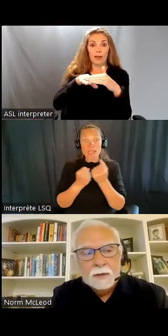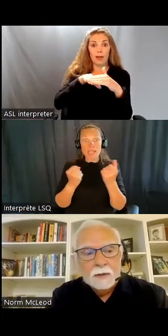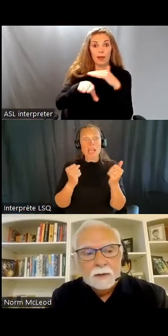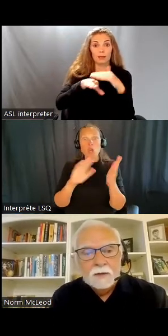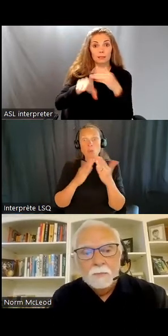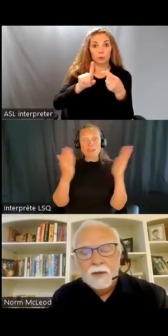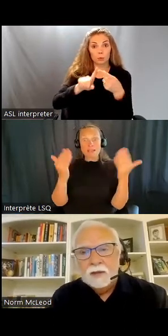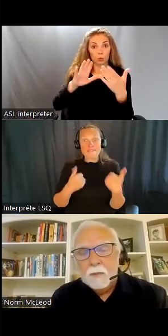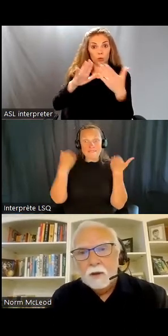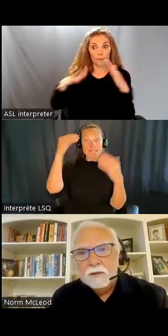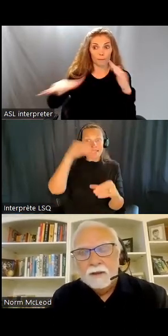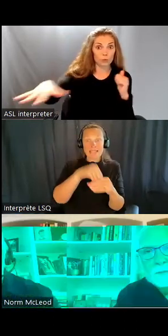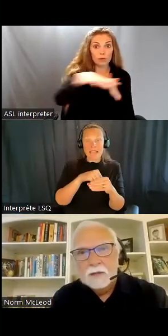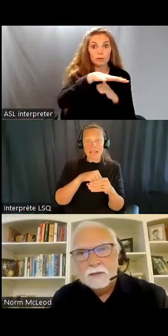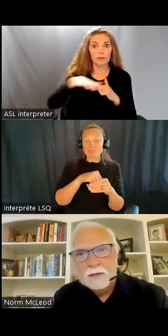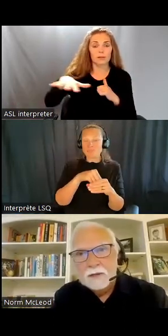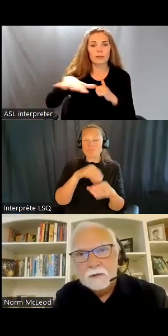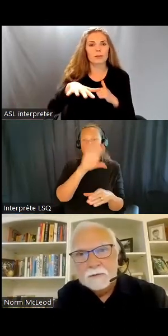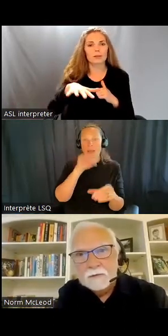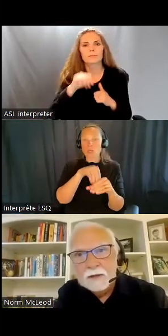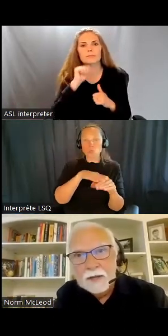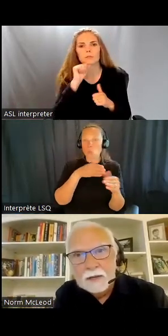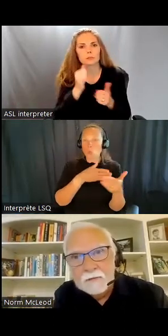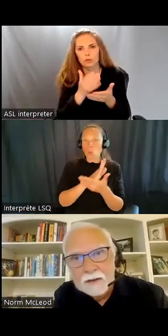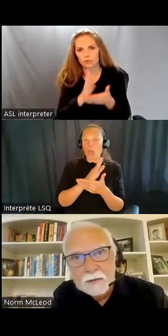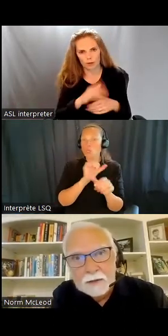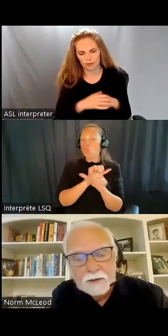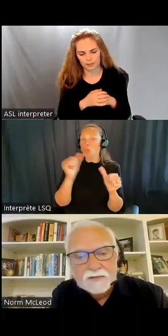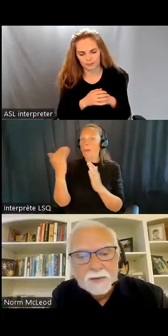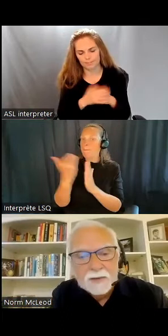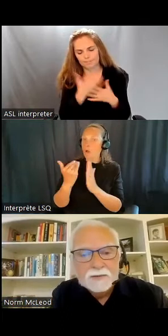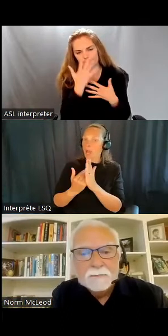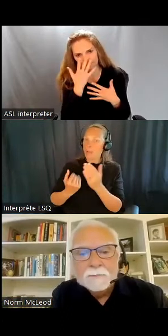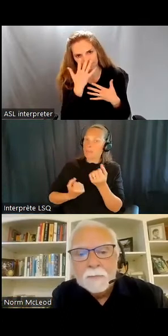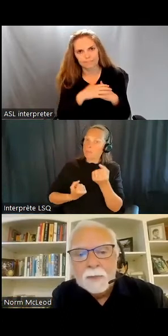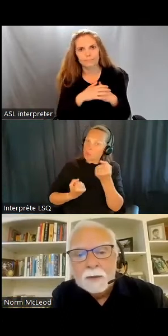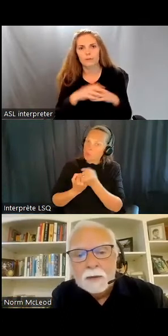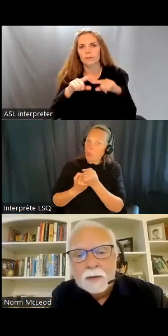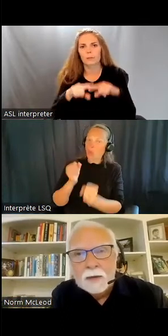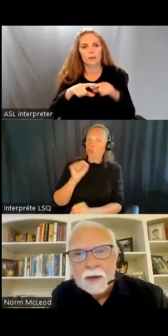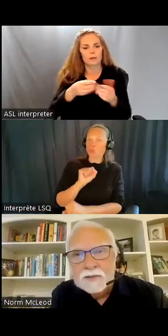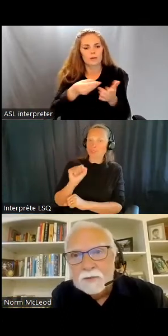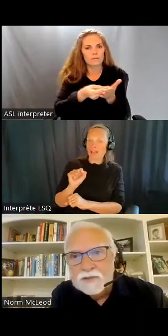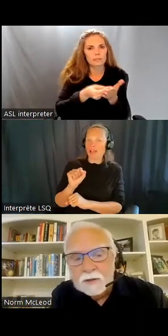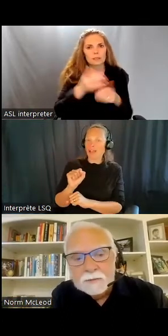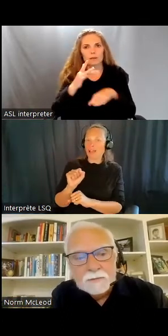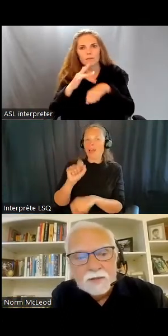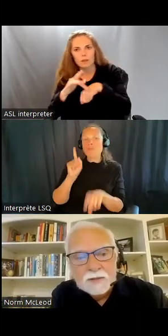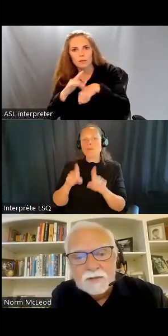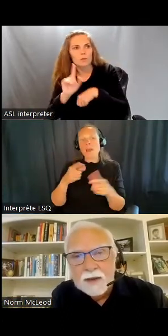un programme d'assistance sociale qui dépend de la disponibilité du financement et des places.